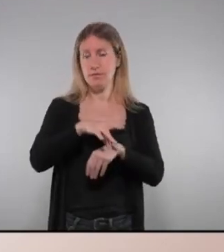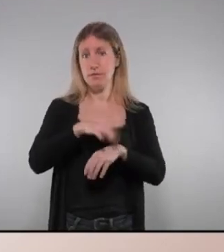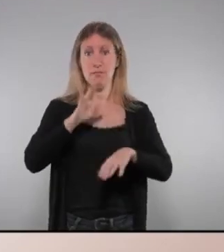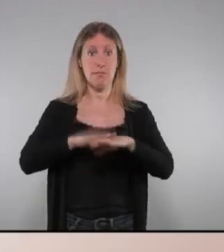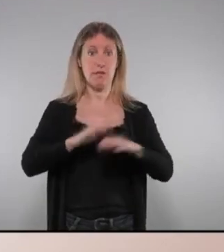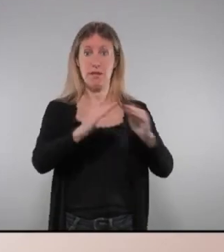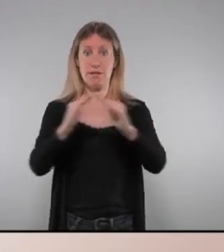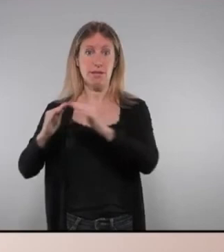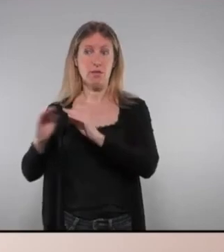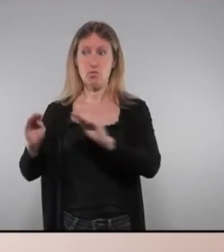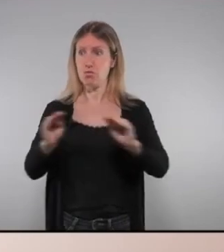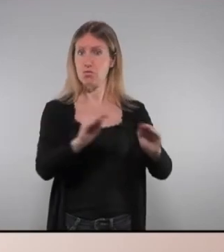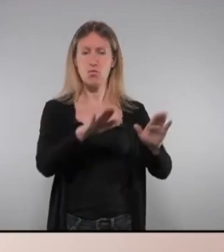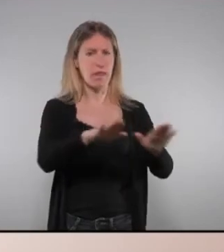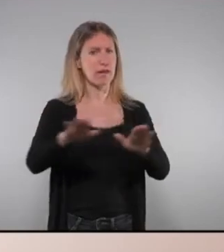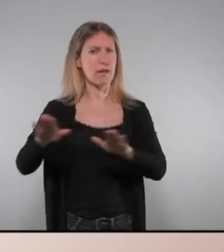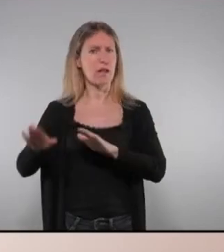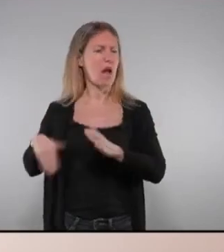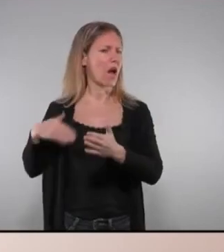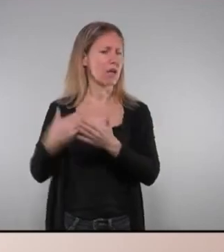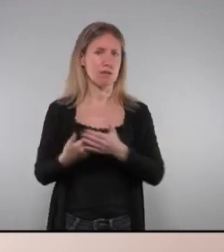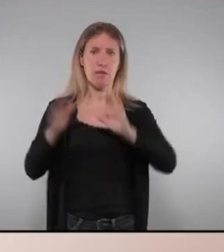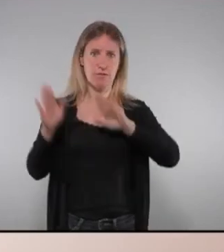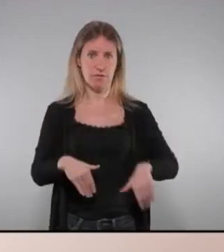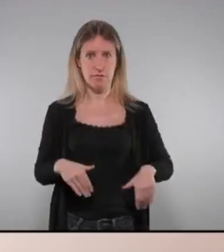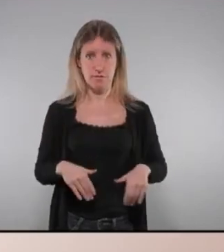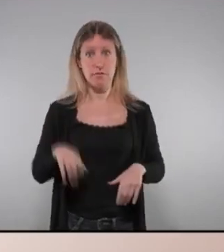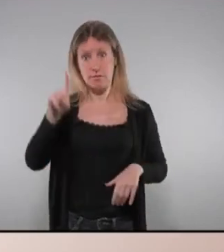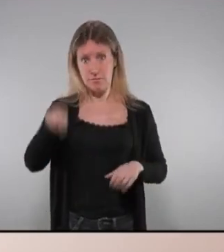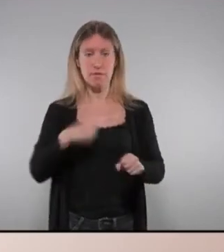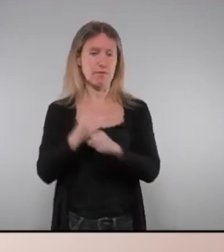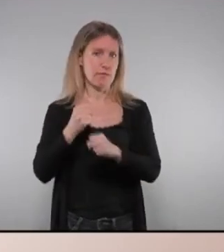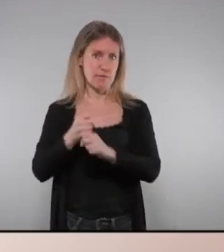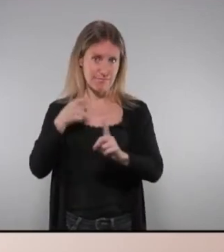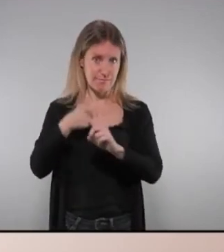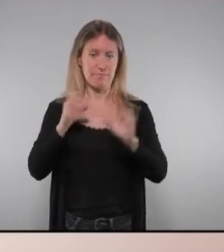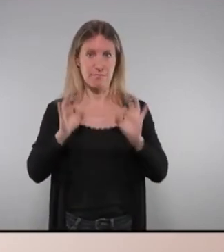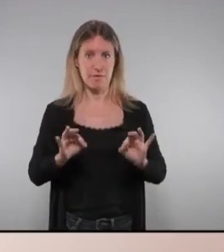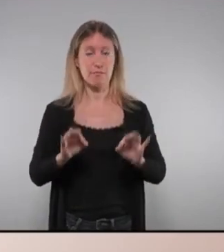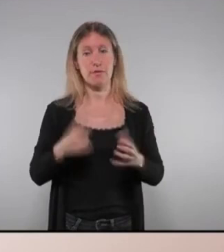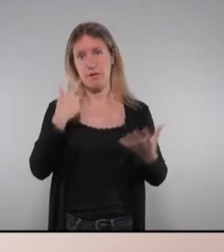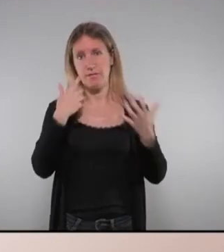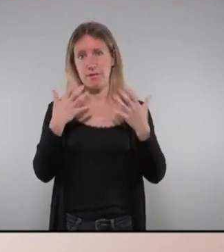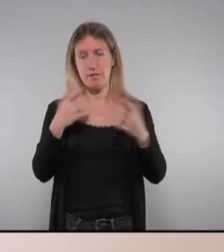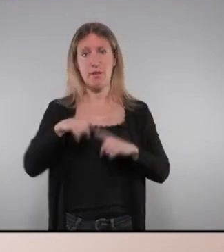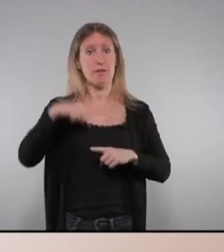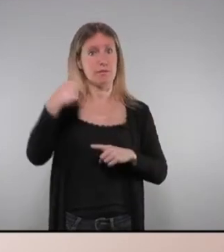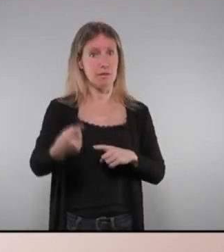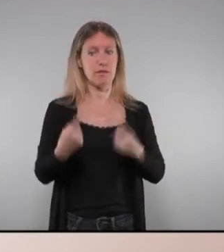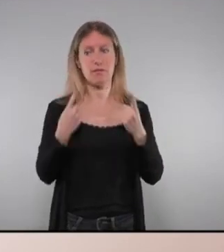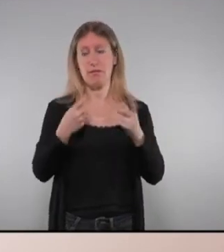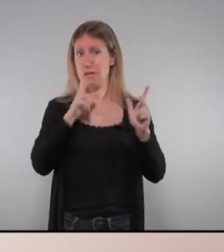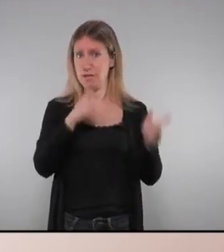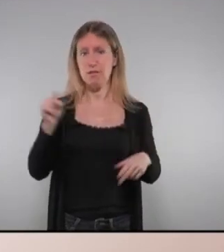seves llars fins a darrera hora per tant també estem treballant en aquesta línia i és evident que després hem de tindre serveis